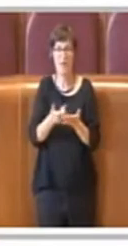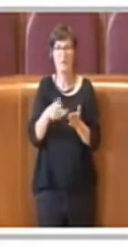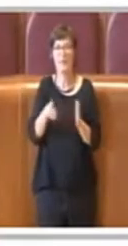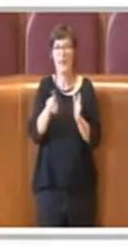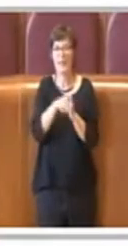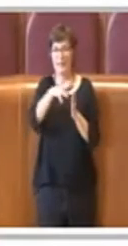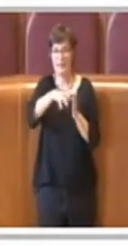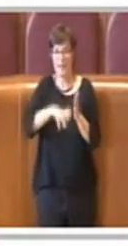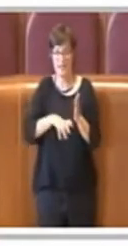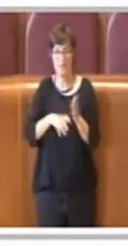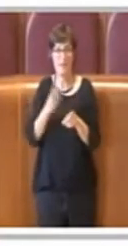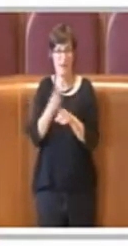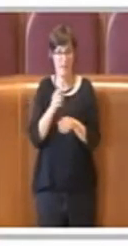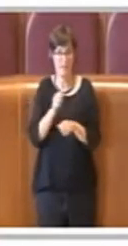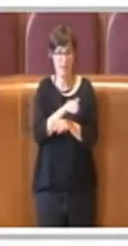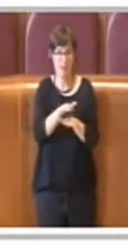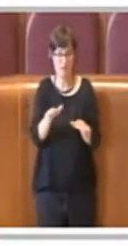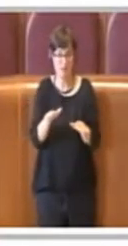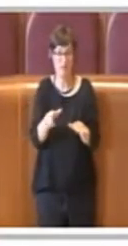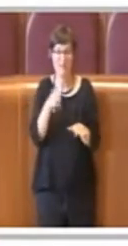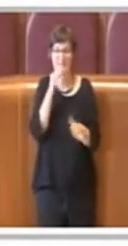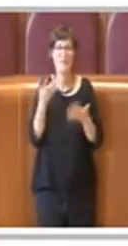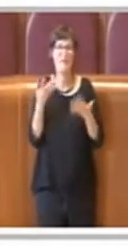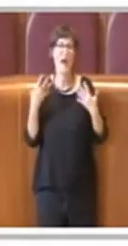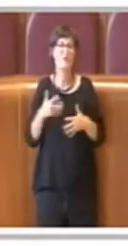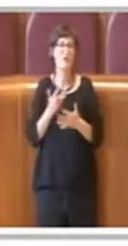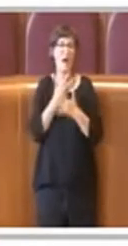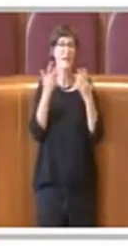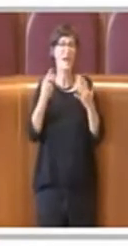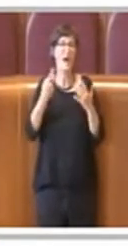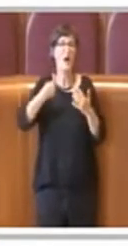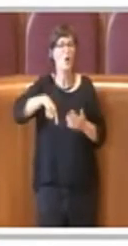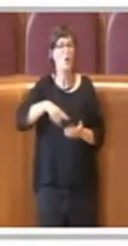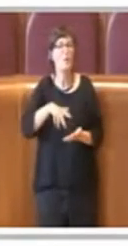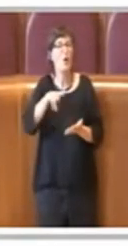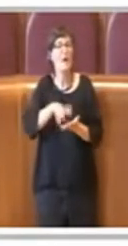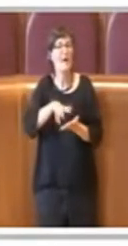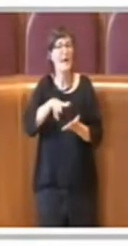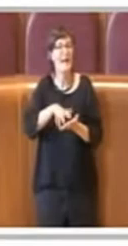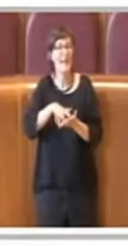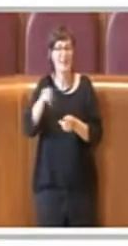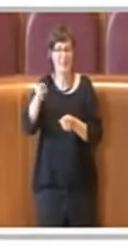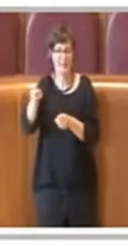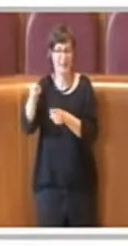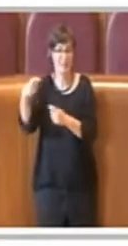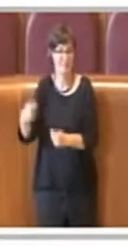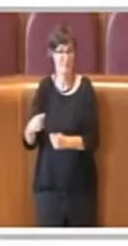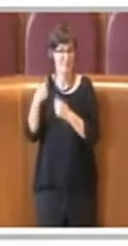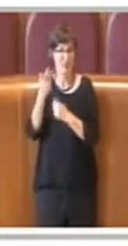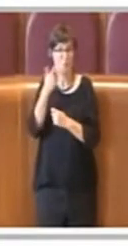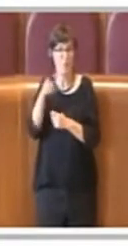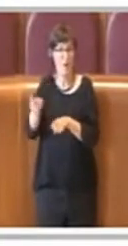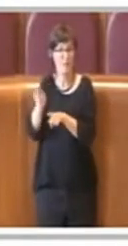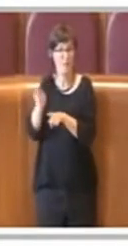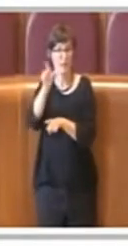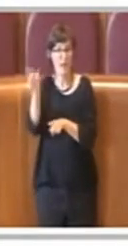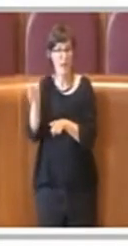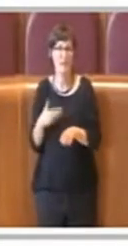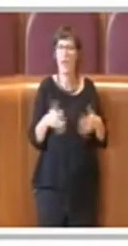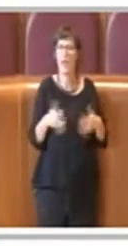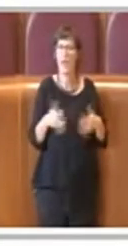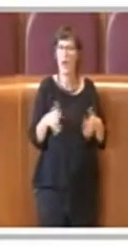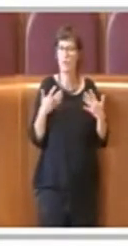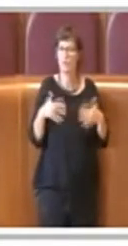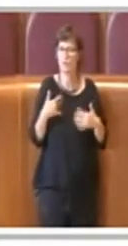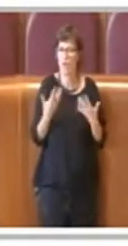capire che di fatto noi lo garantiamo quello che il consigliere De Priamo stava poc'anzi spiegando, in questo